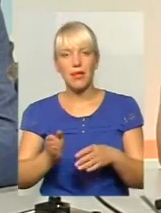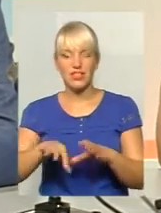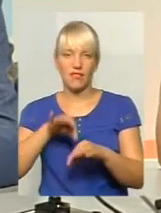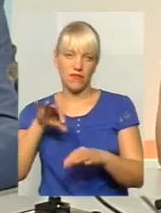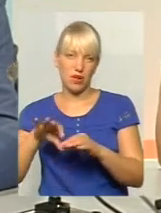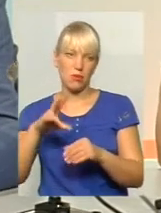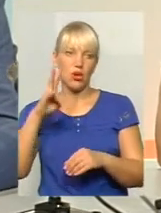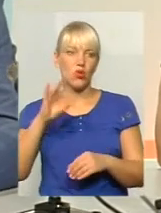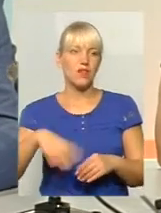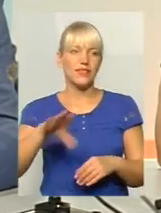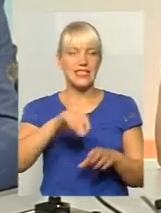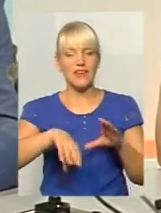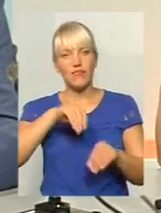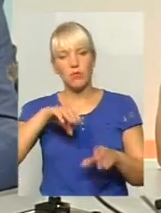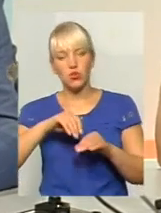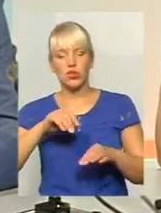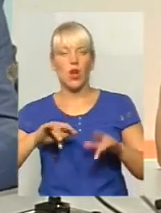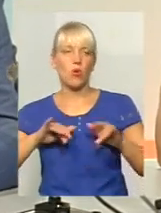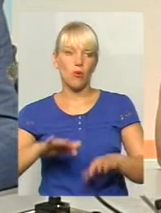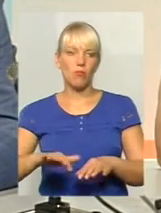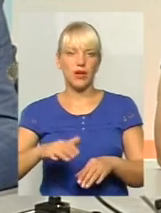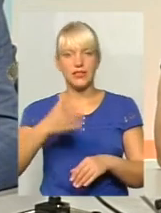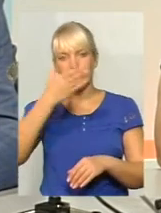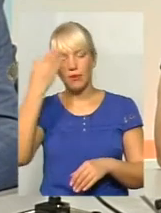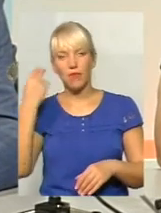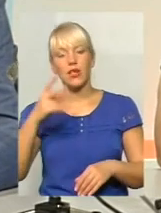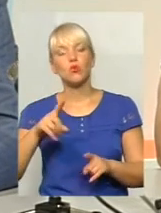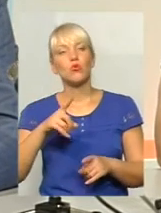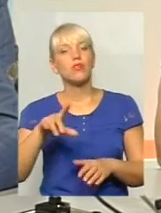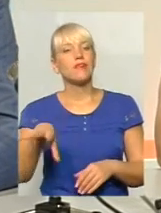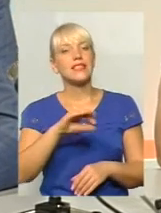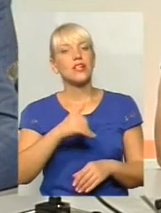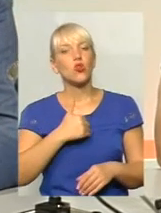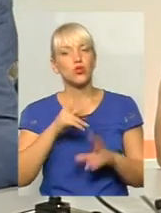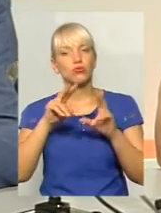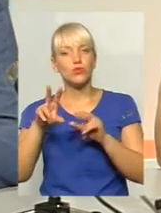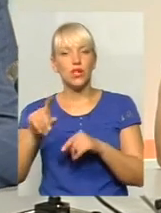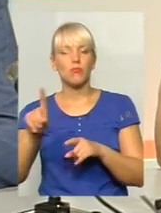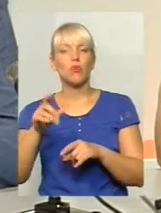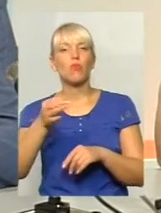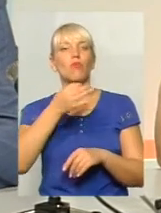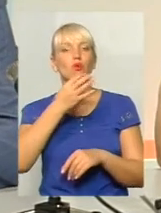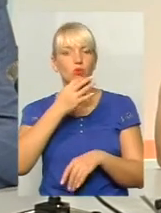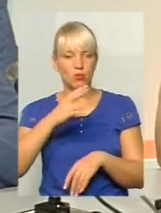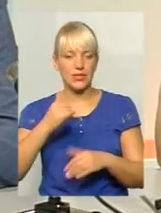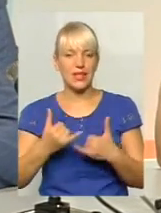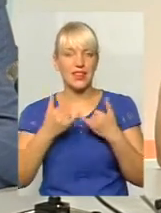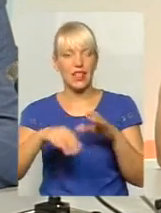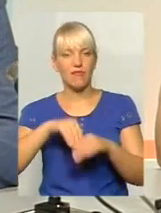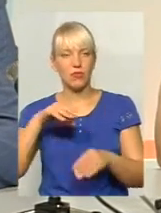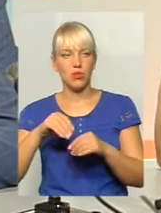копання всі забувають, тому що всі хочуть подобатись. І подобатися самому дисципліновому виборцю це